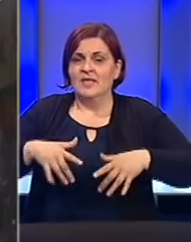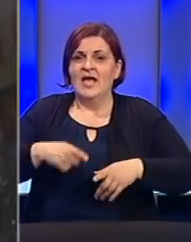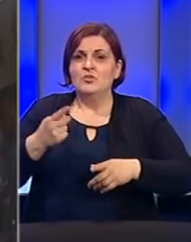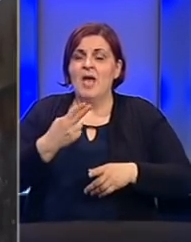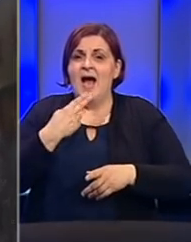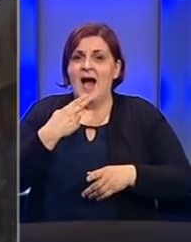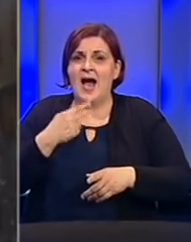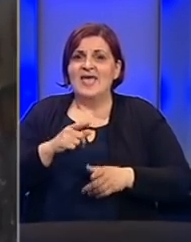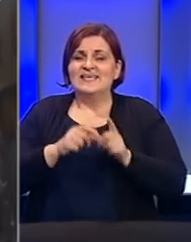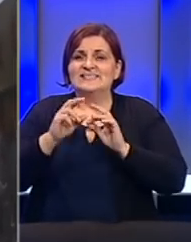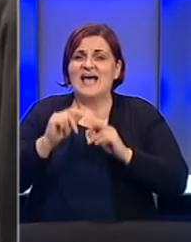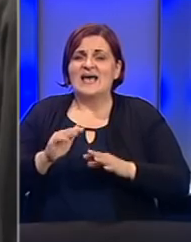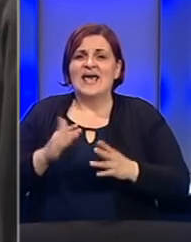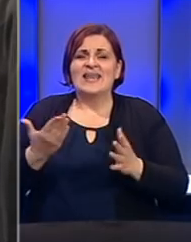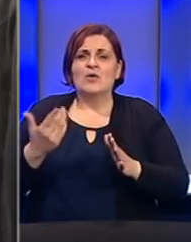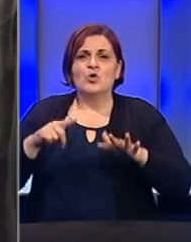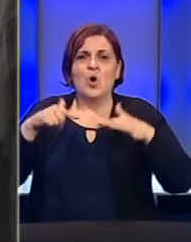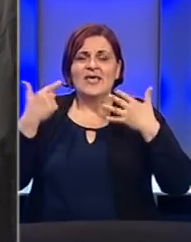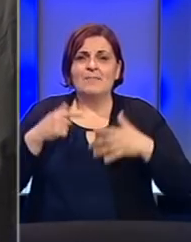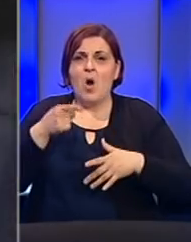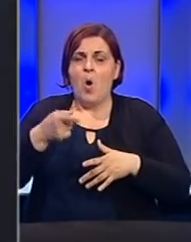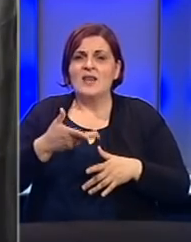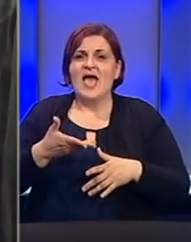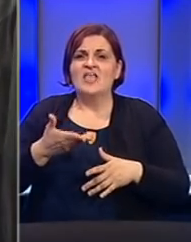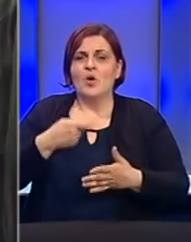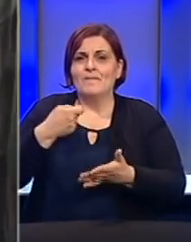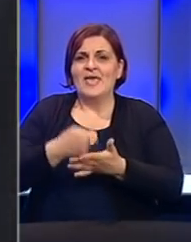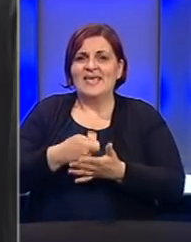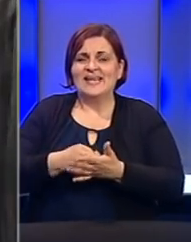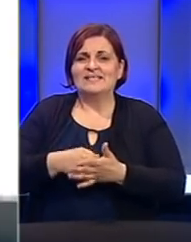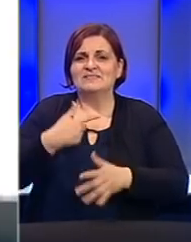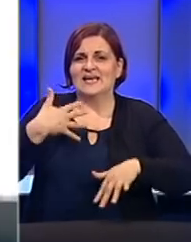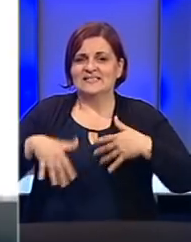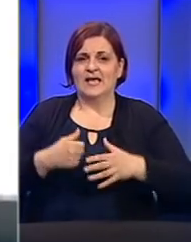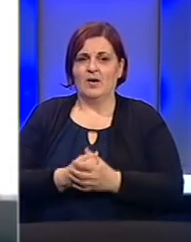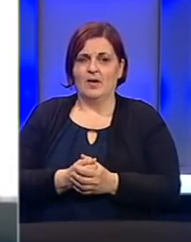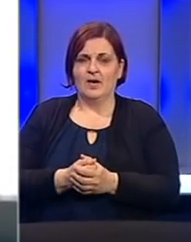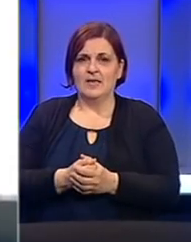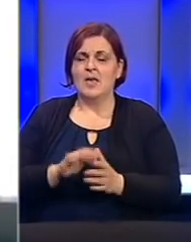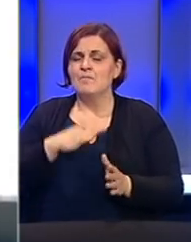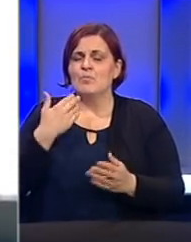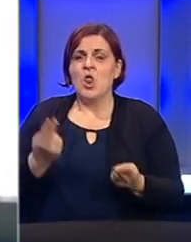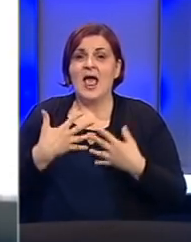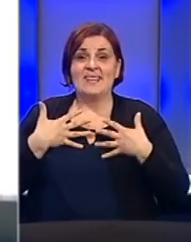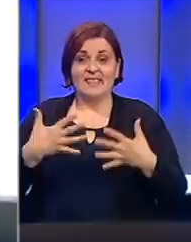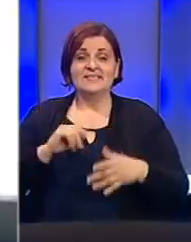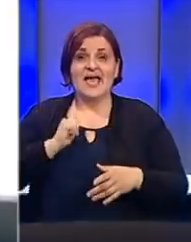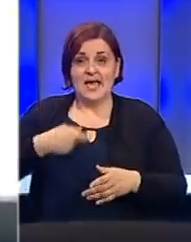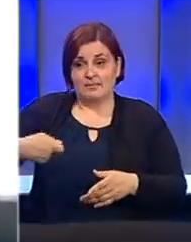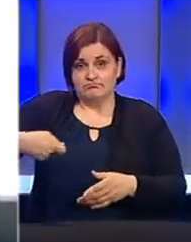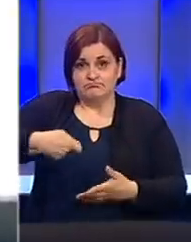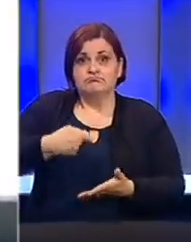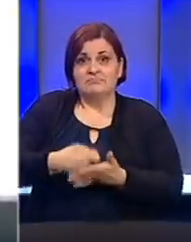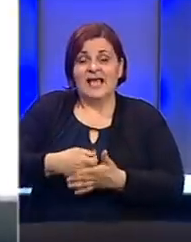travnja je i Sara. Nakon nekoliko tjedana Sara je dobila naknadu za nouposlene. Mnogo je lakše disati sada kada primamo